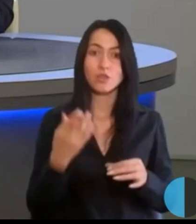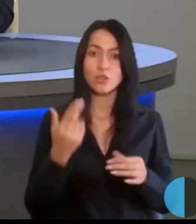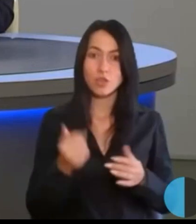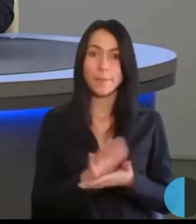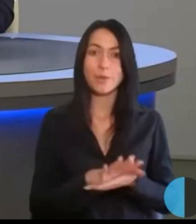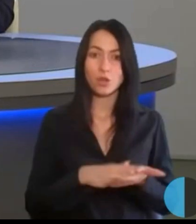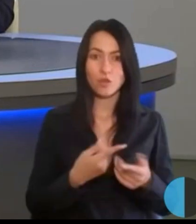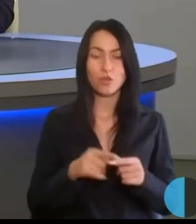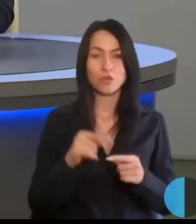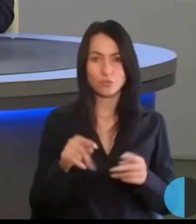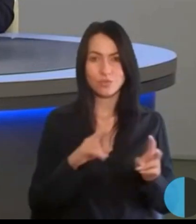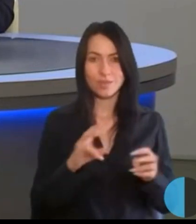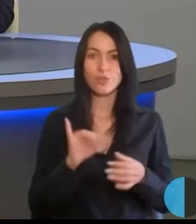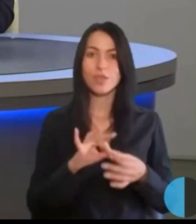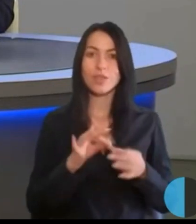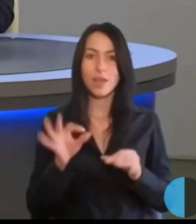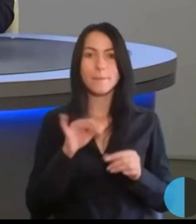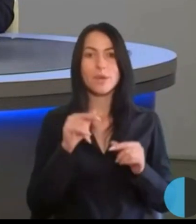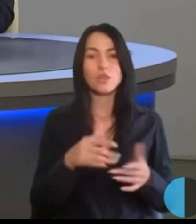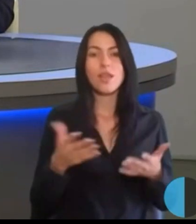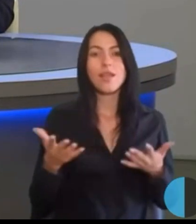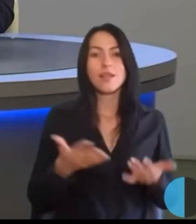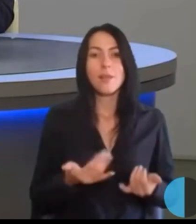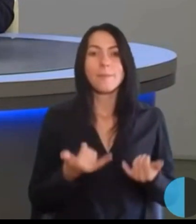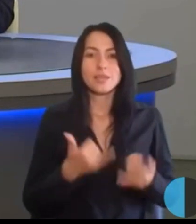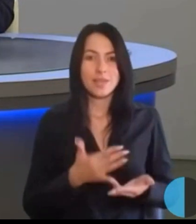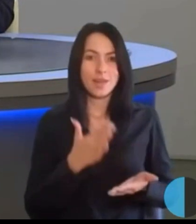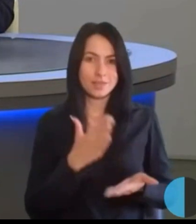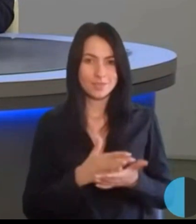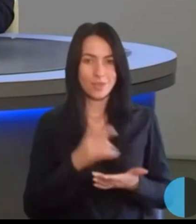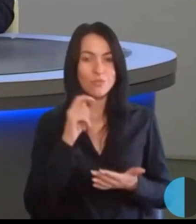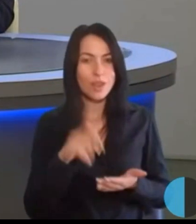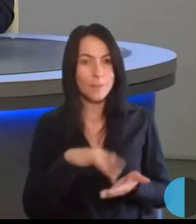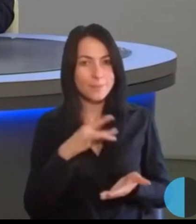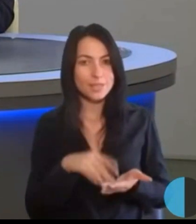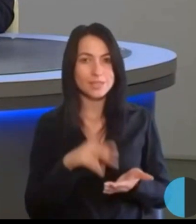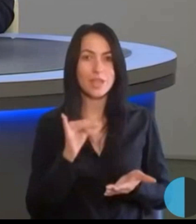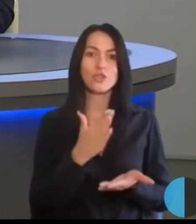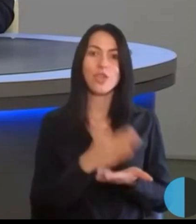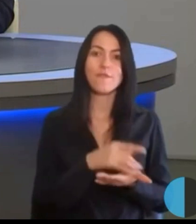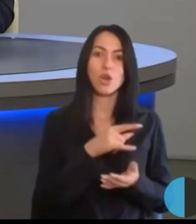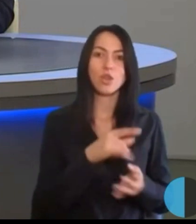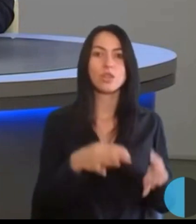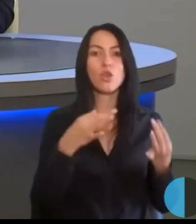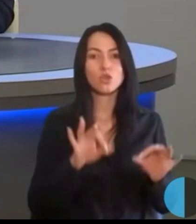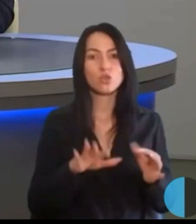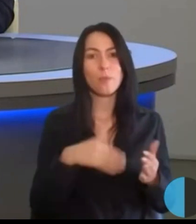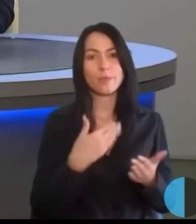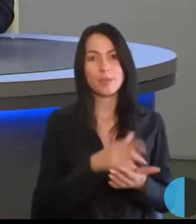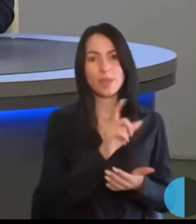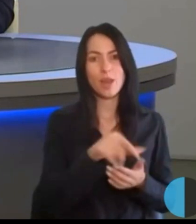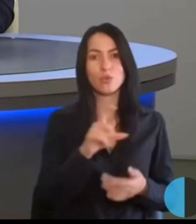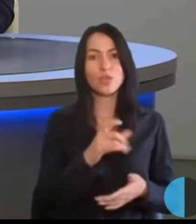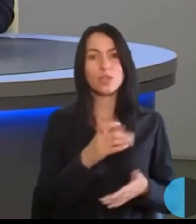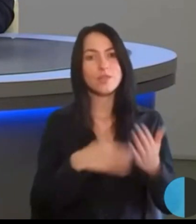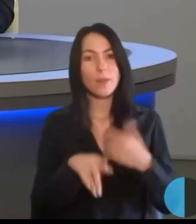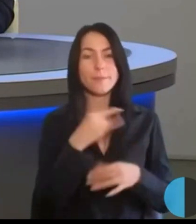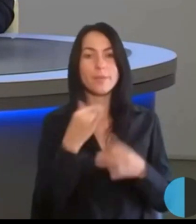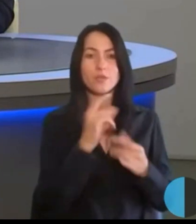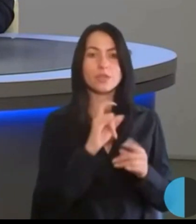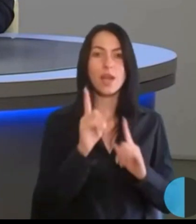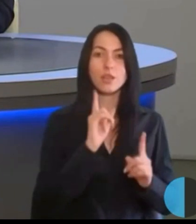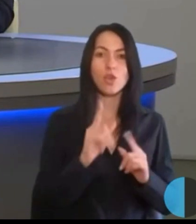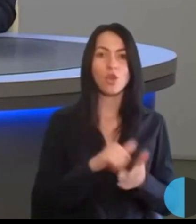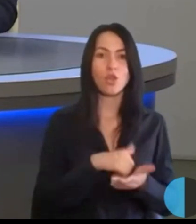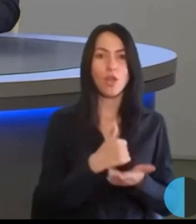Детальніше про те, якими зараз є українські міста, чи є вони доступними для людей з інвалідністю, ми поговоримо з радницею голови Асоціації